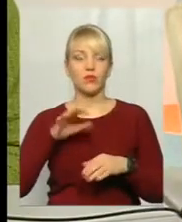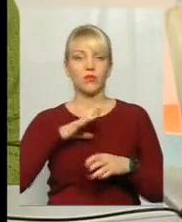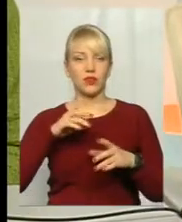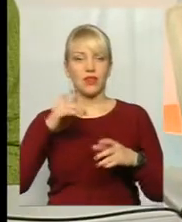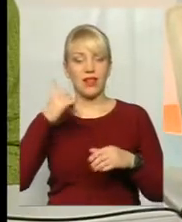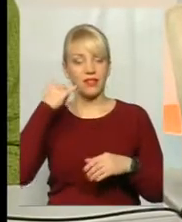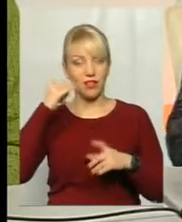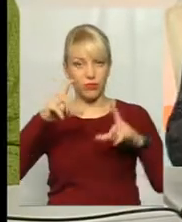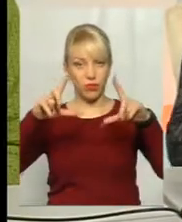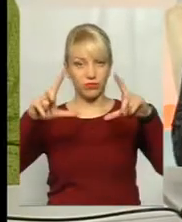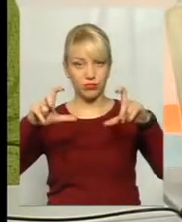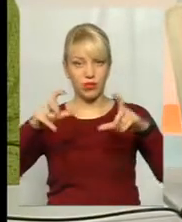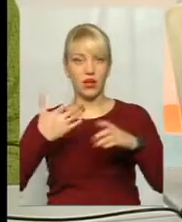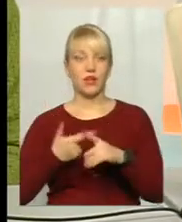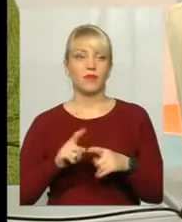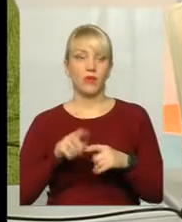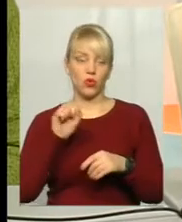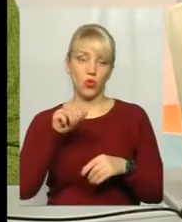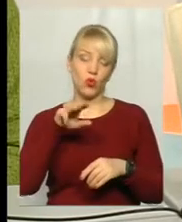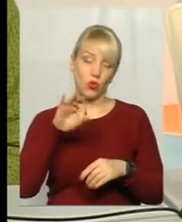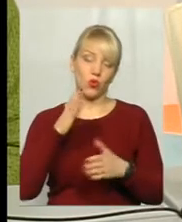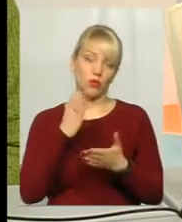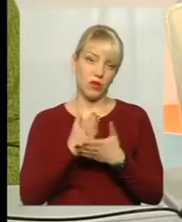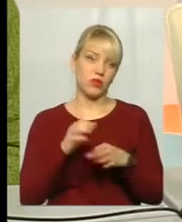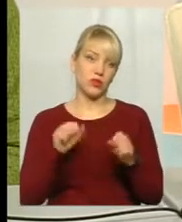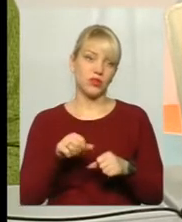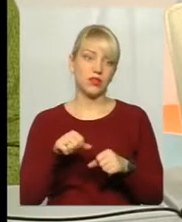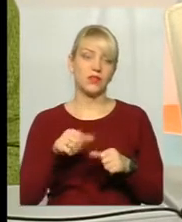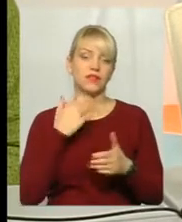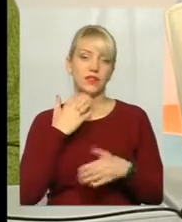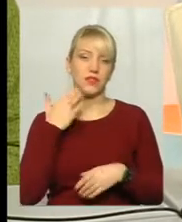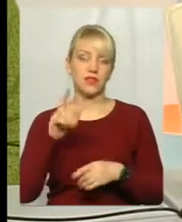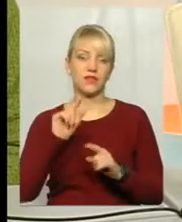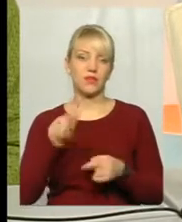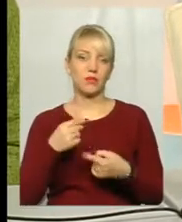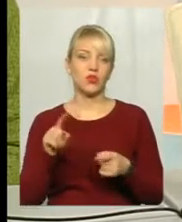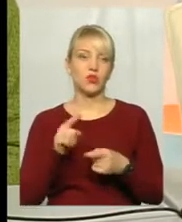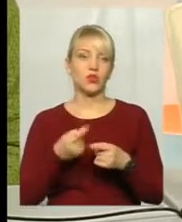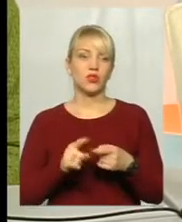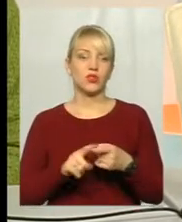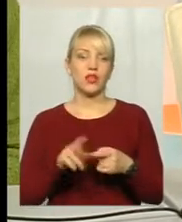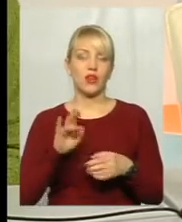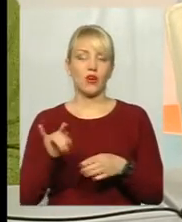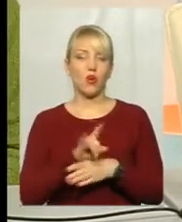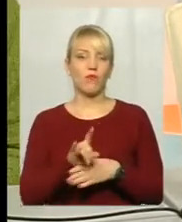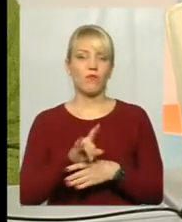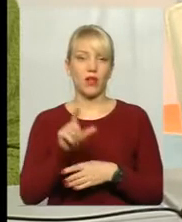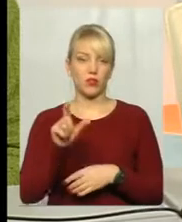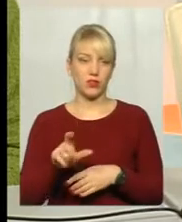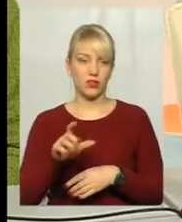якщо є зафіксовано, що така ціна, то ще людина вправі звертатися і вимагати, наприклад, що це вже як обман був його